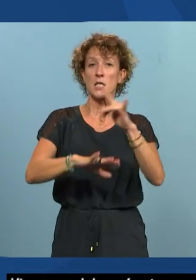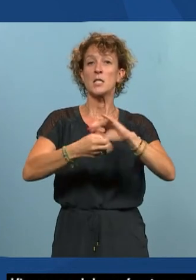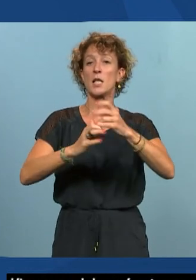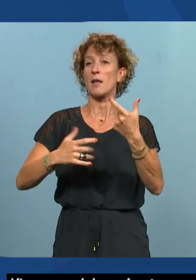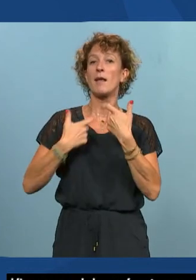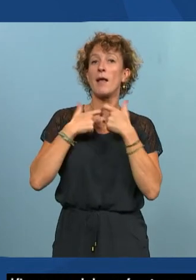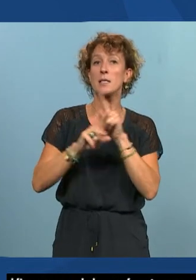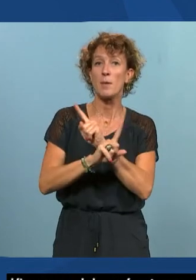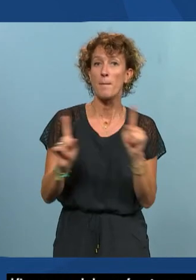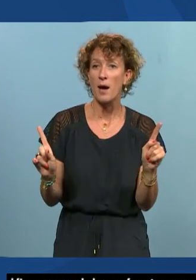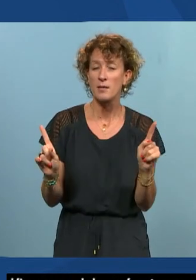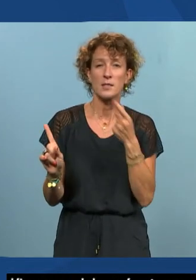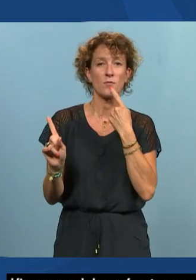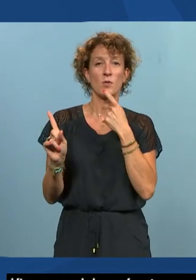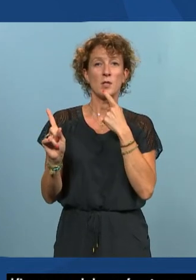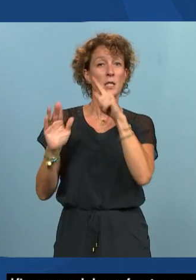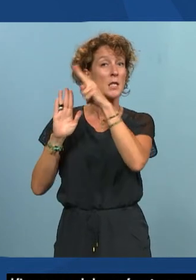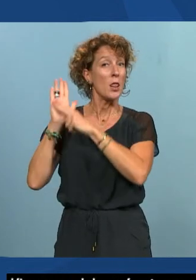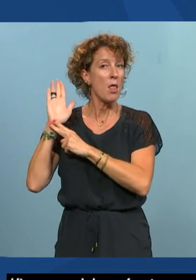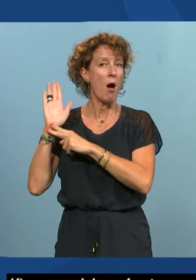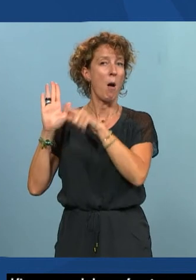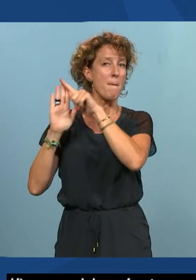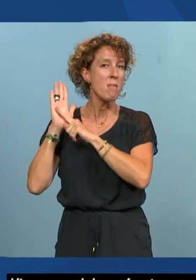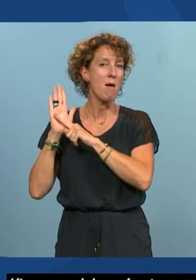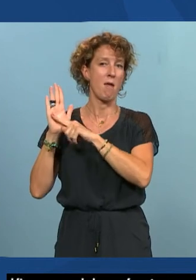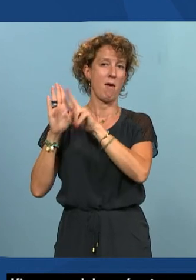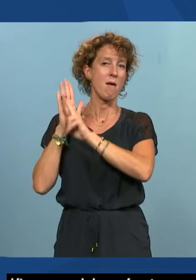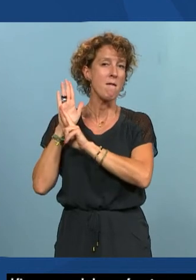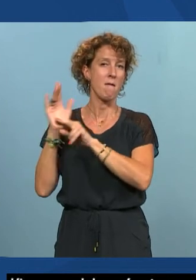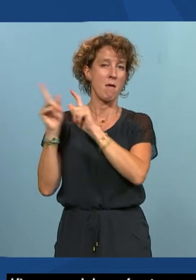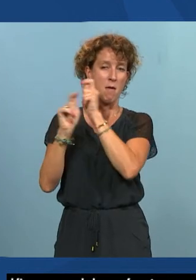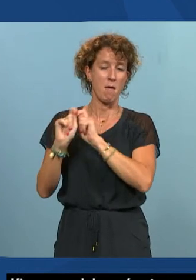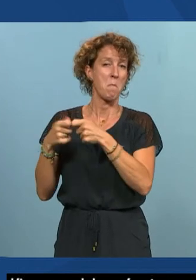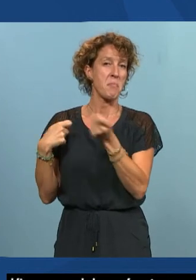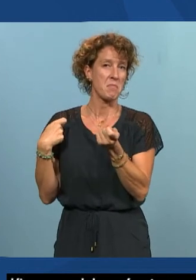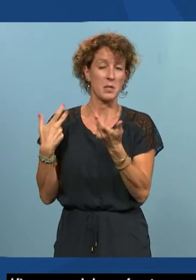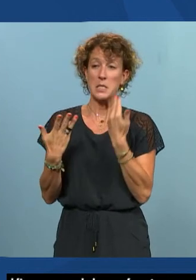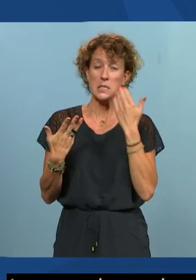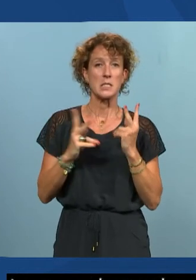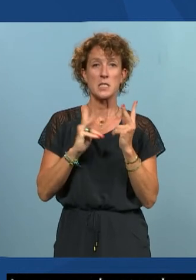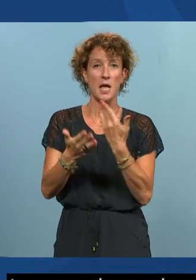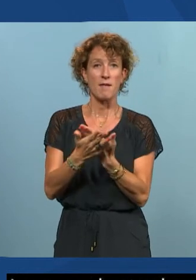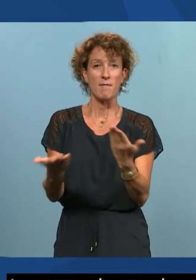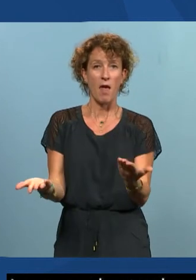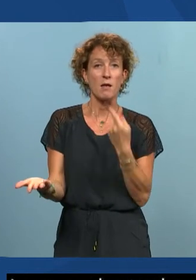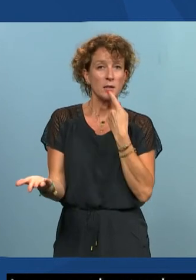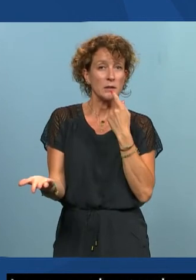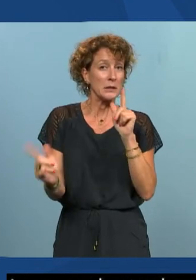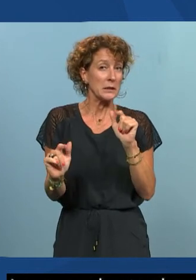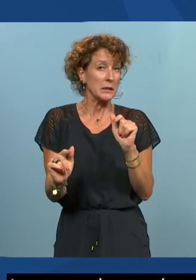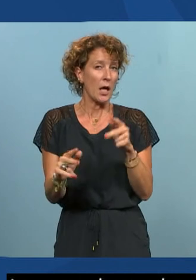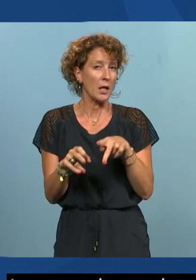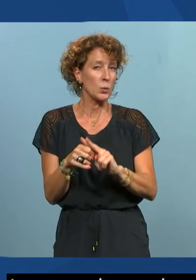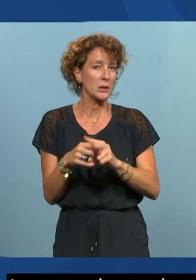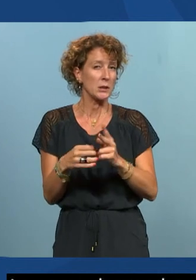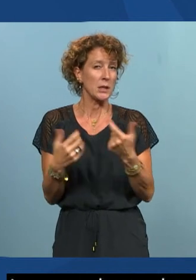accessible au sens pas respectueux de normes de standards de règles d'accessibilité s'il est arrivé là c'est que forcément il a des outils d'adaptation c-à-dire